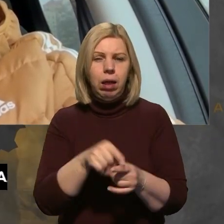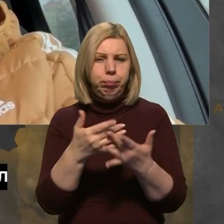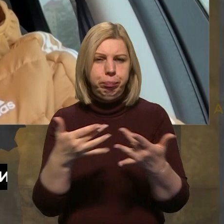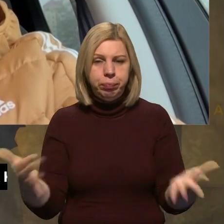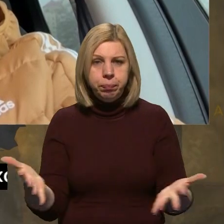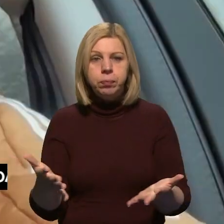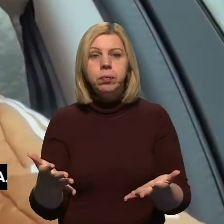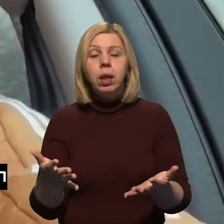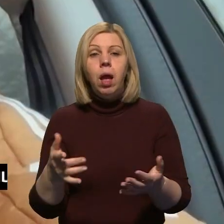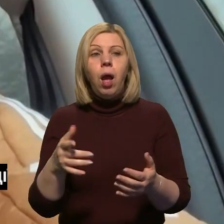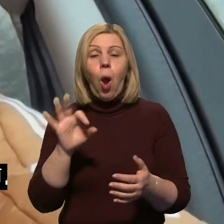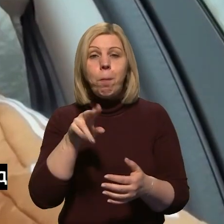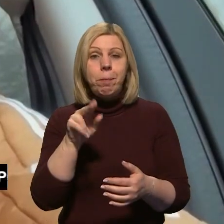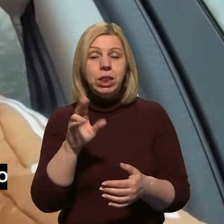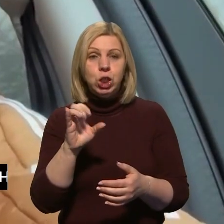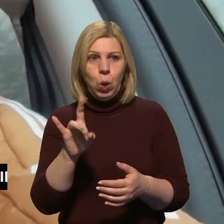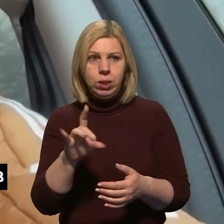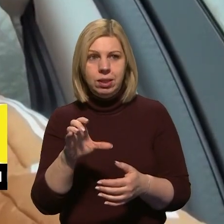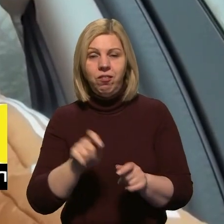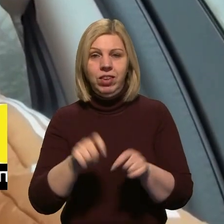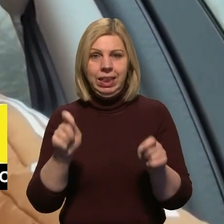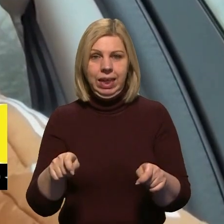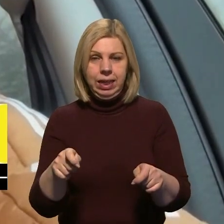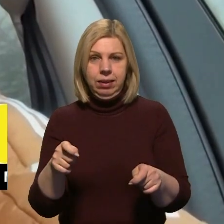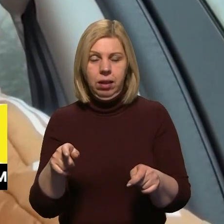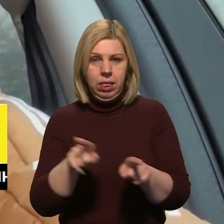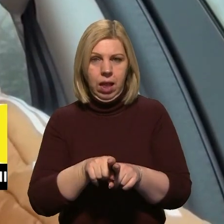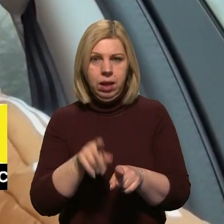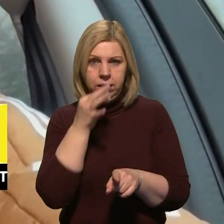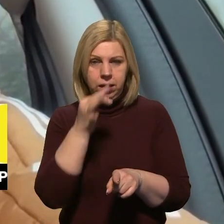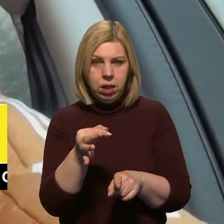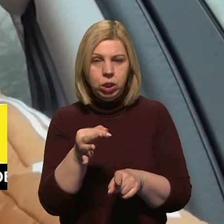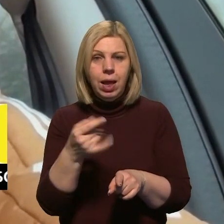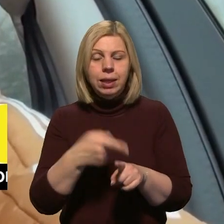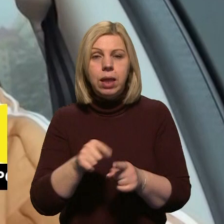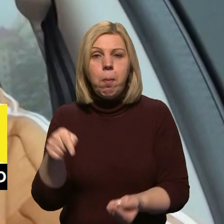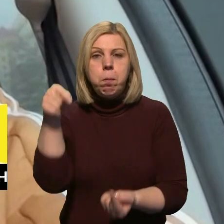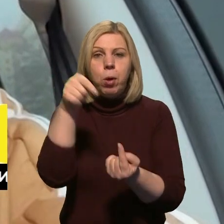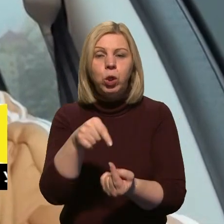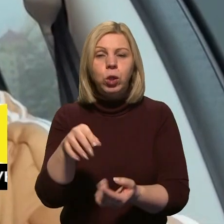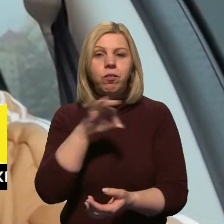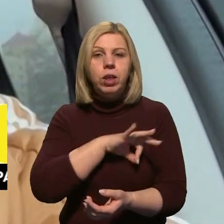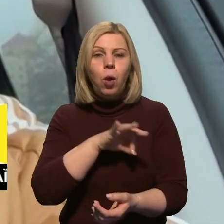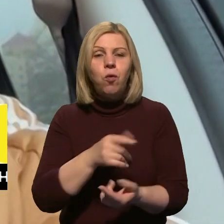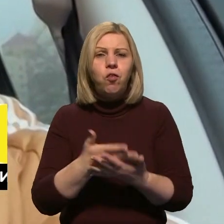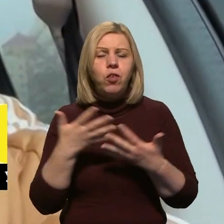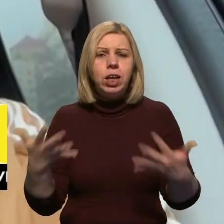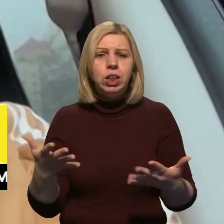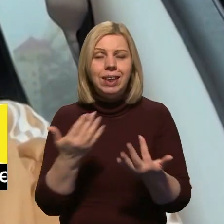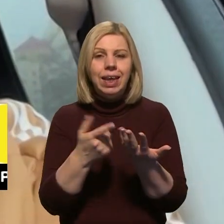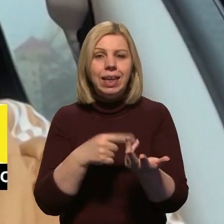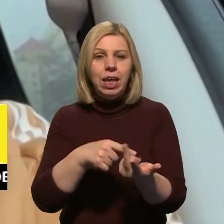Open source, відкрите джерело, скажімо так, це підхід, який використовується у величезній